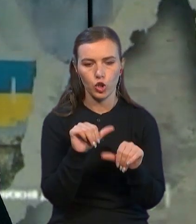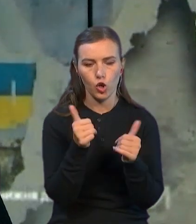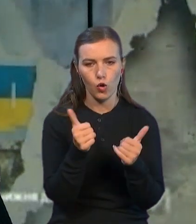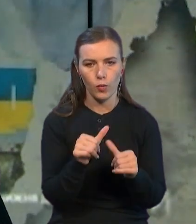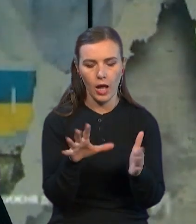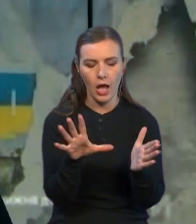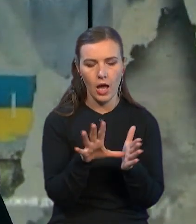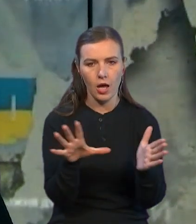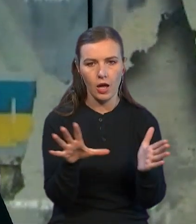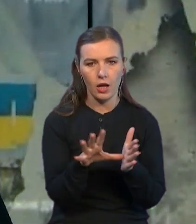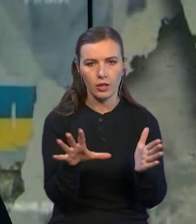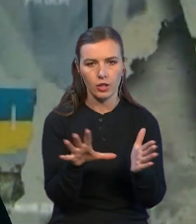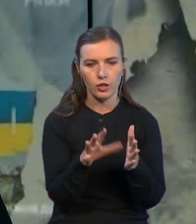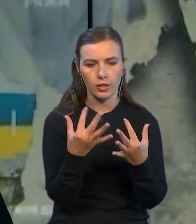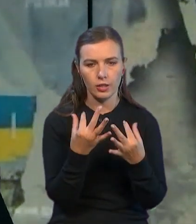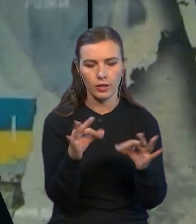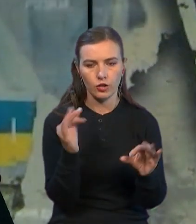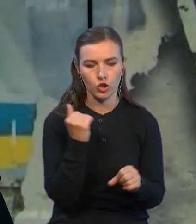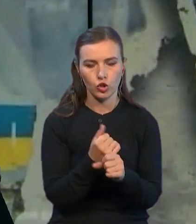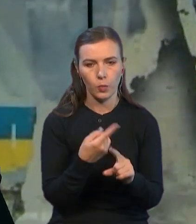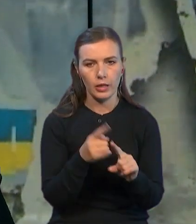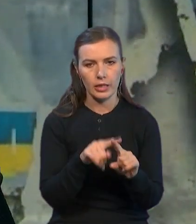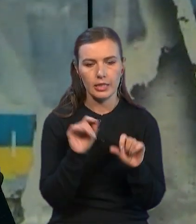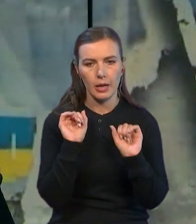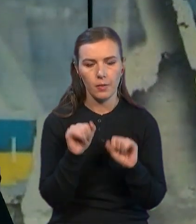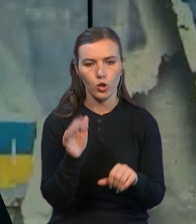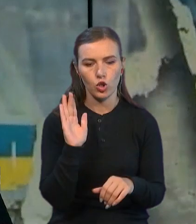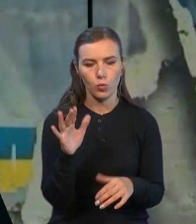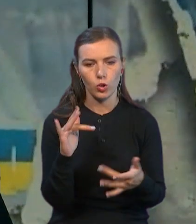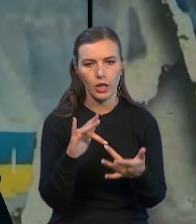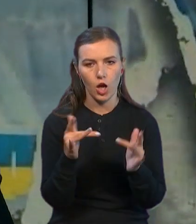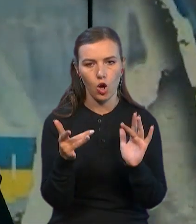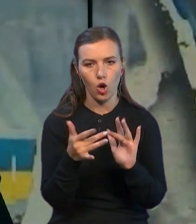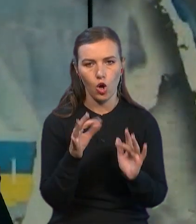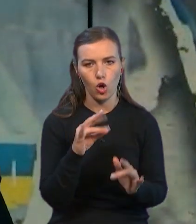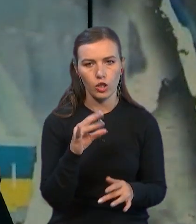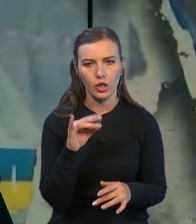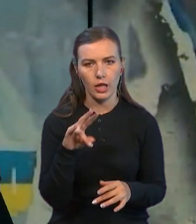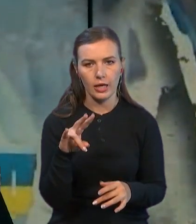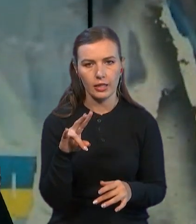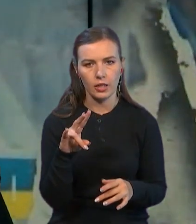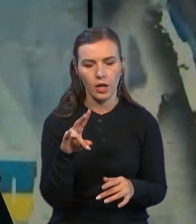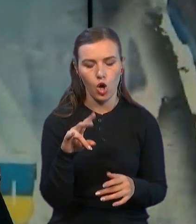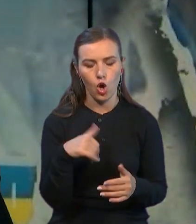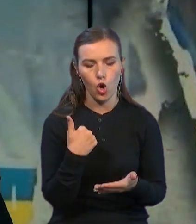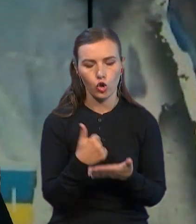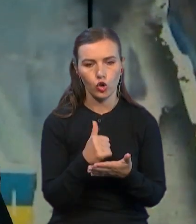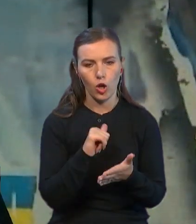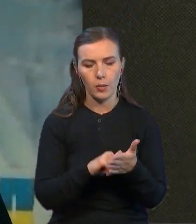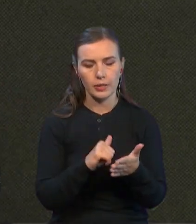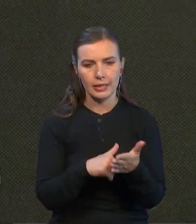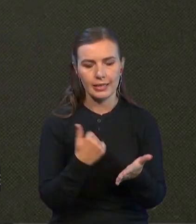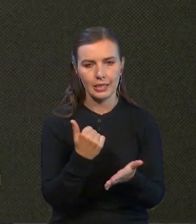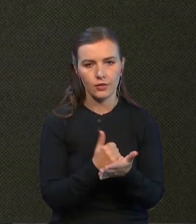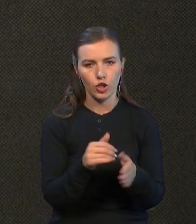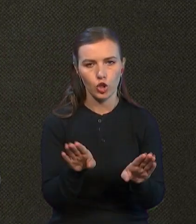електронний дозвіл. Зробити це можна буде онлайн, повідомляє Deutsche Welle. Основною причиною затвердження